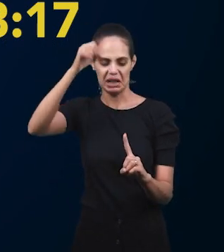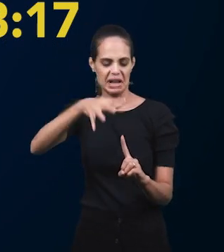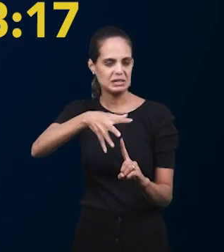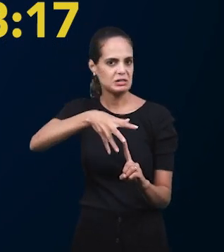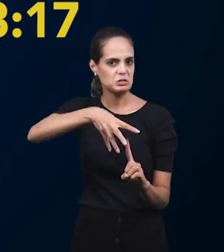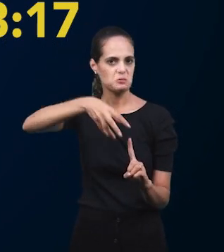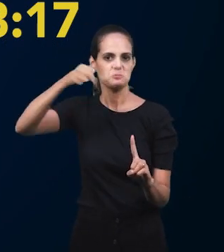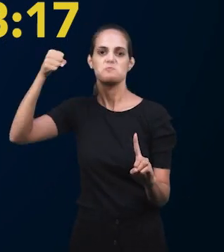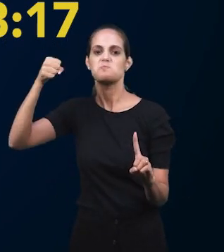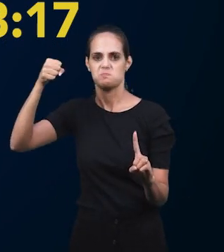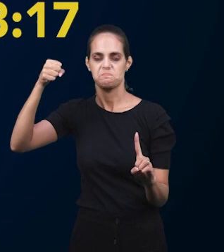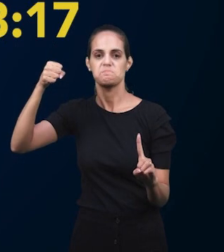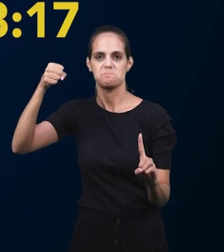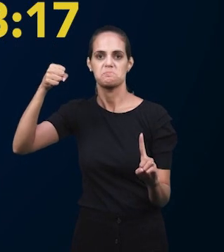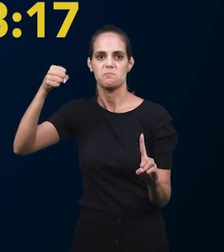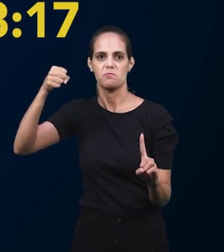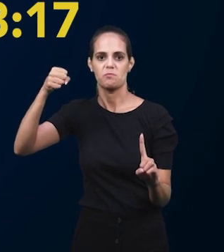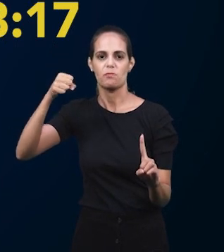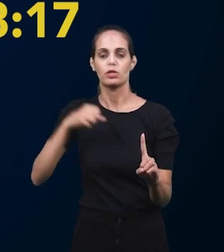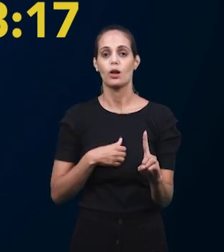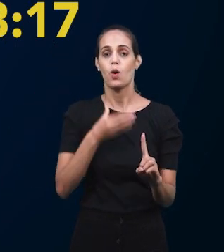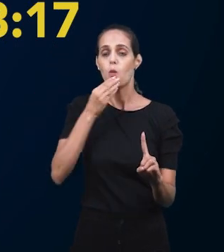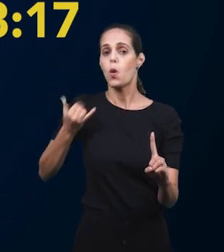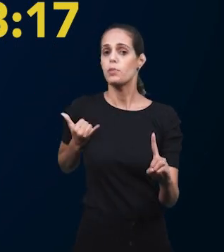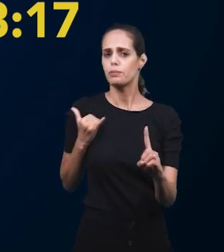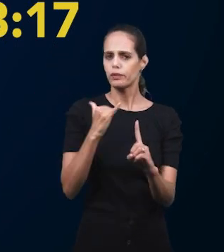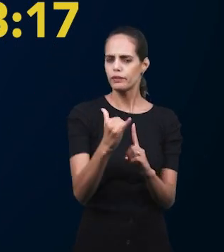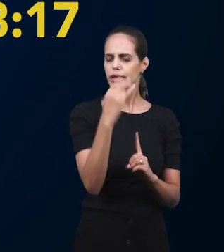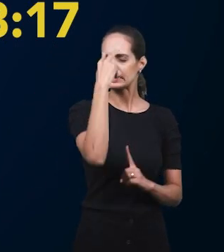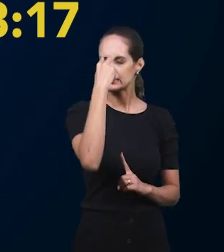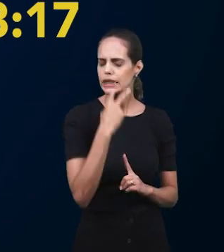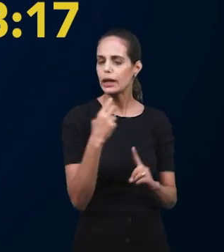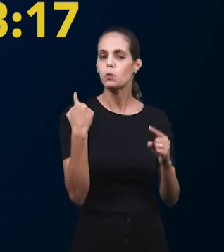Апостол – он человек